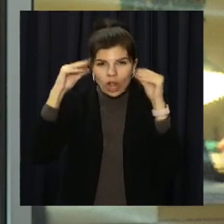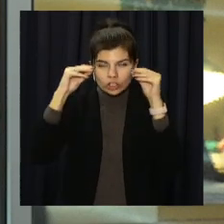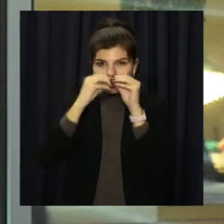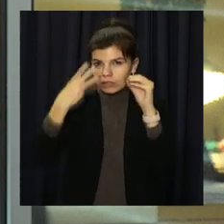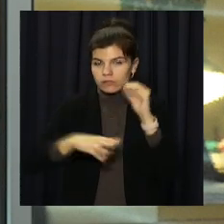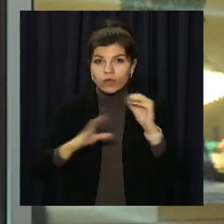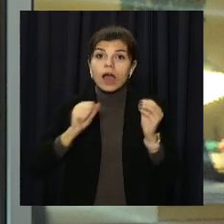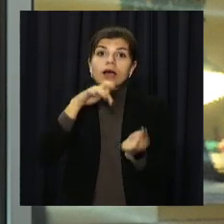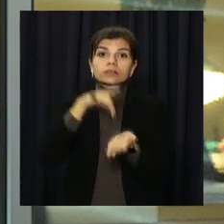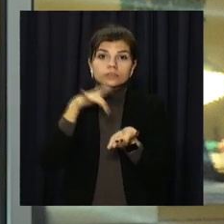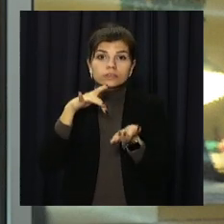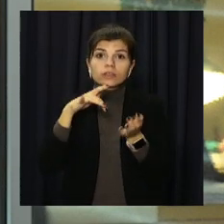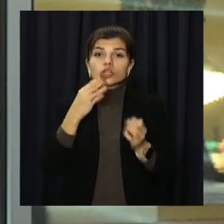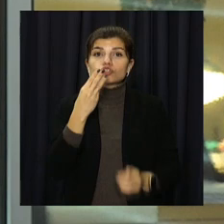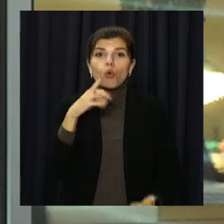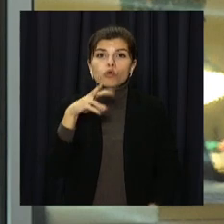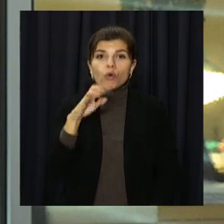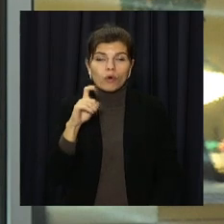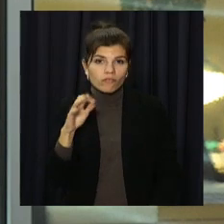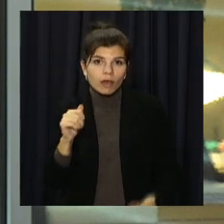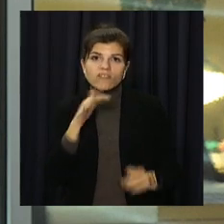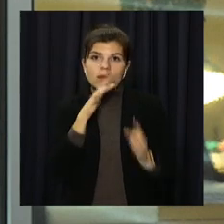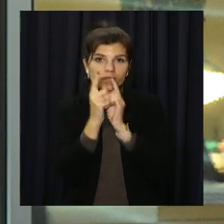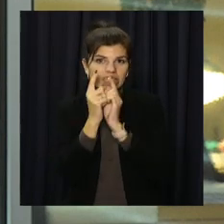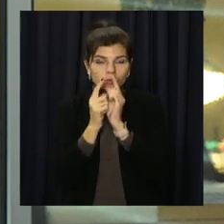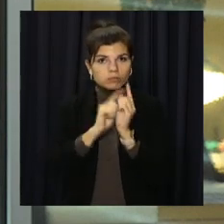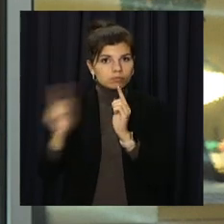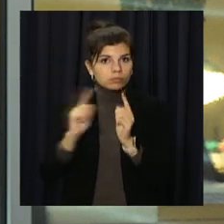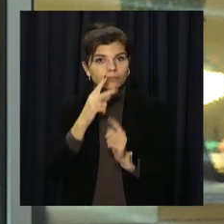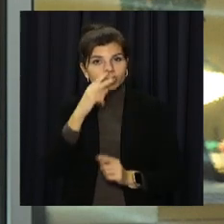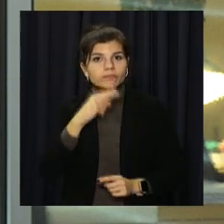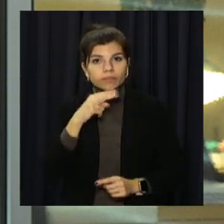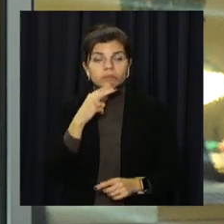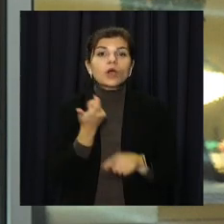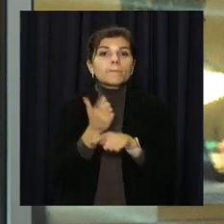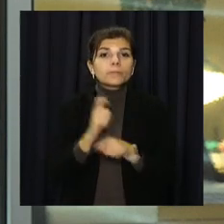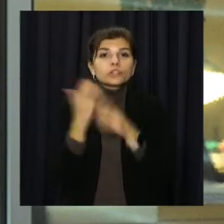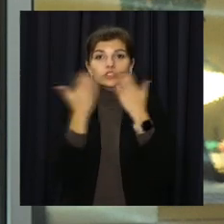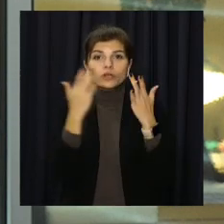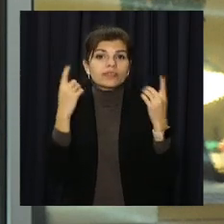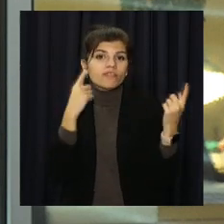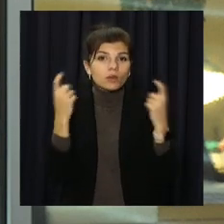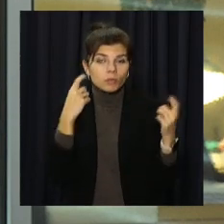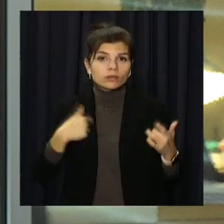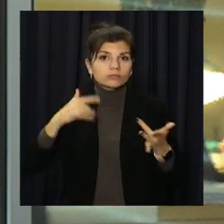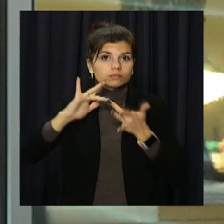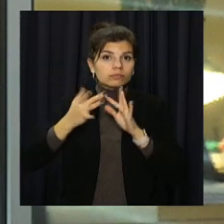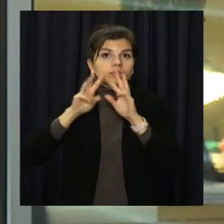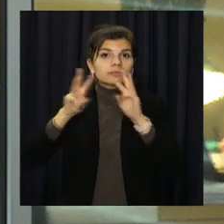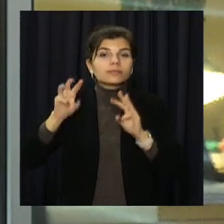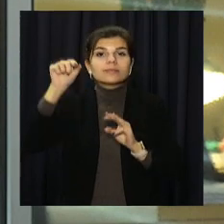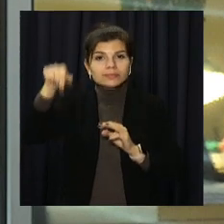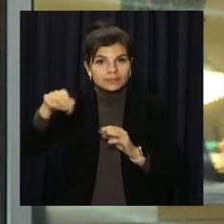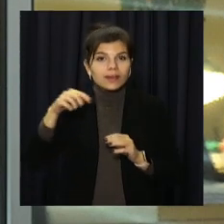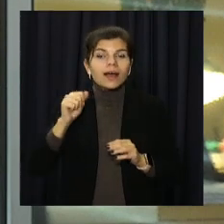от 22-ї, повідомляють у Департаменті транспорту міськради. Більше читайте на нашому сайті opentv.media. Сюжети